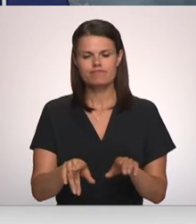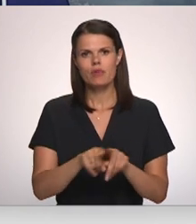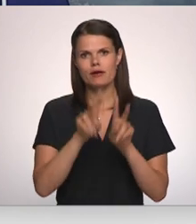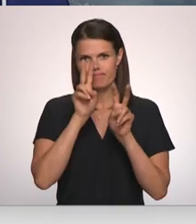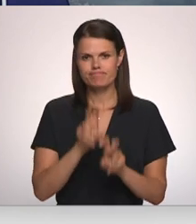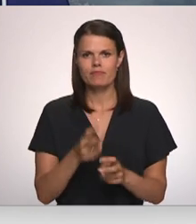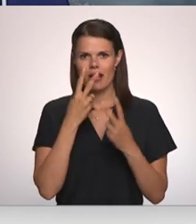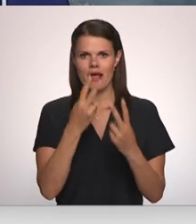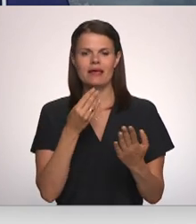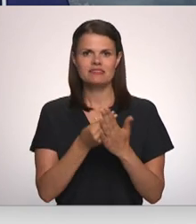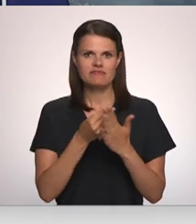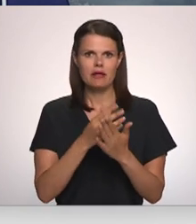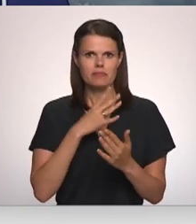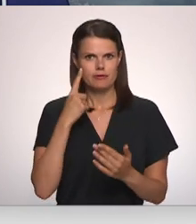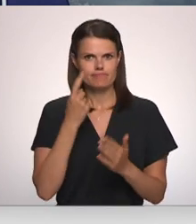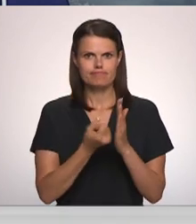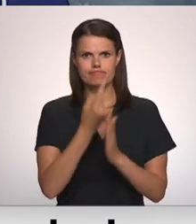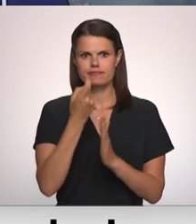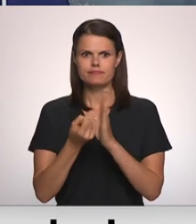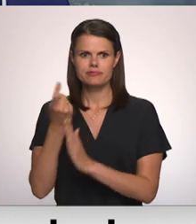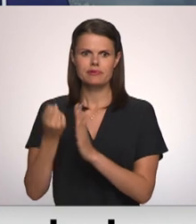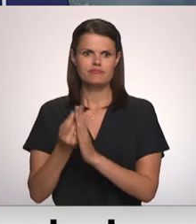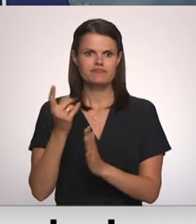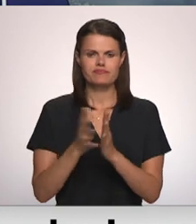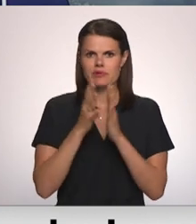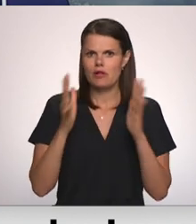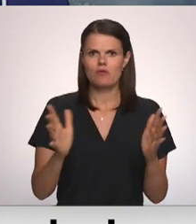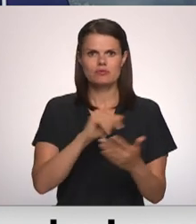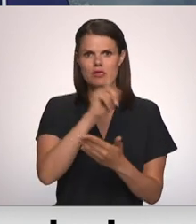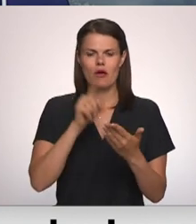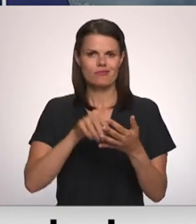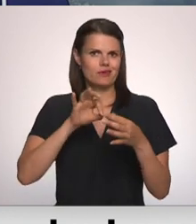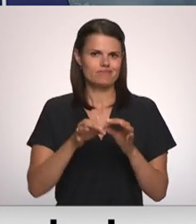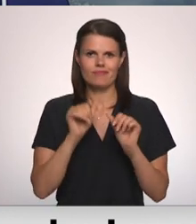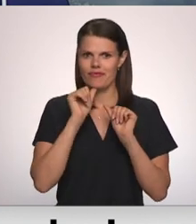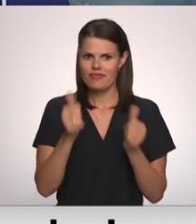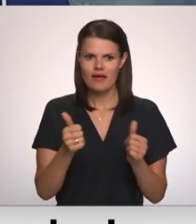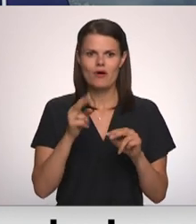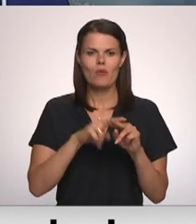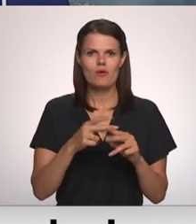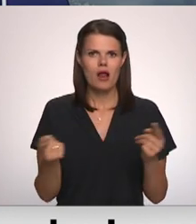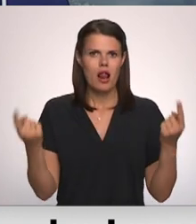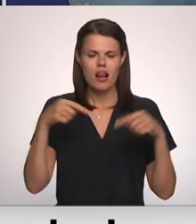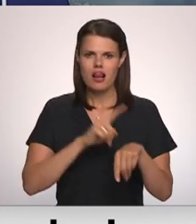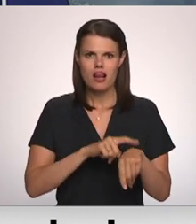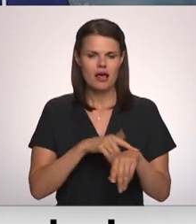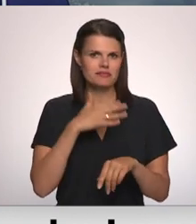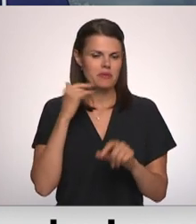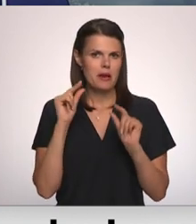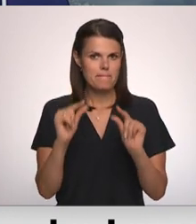parādījās ļoti daudz jautājumu, kurus nevar izvērtēt no tās informācijas un arī laikā ierobšajiem dēļ, kas bija iedots.